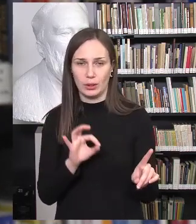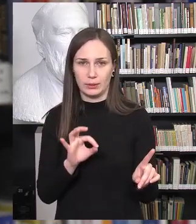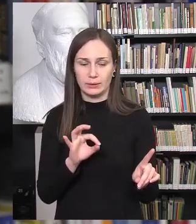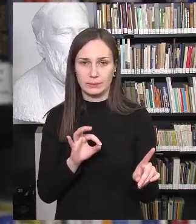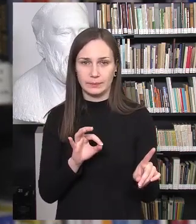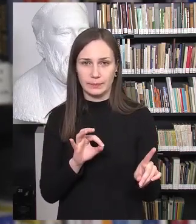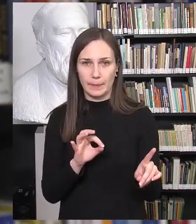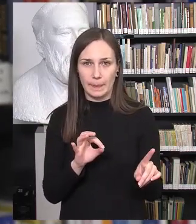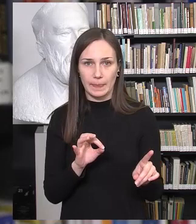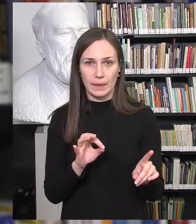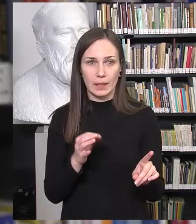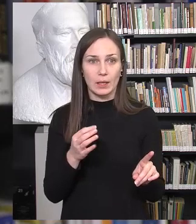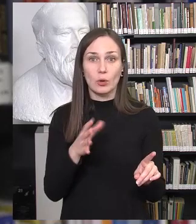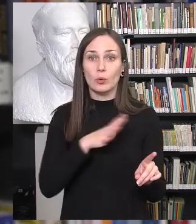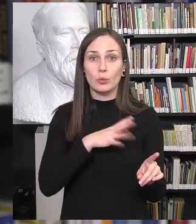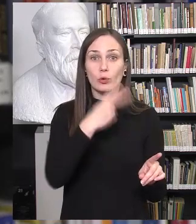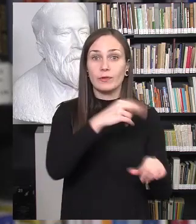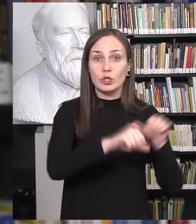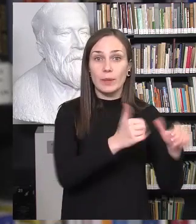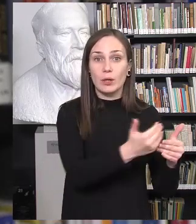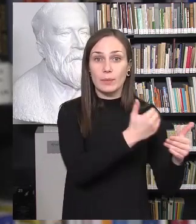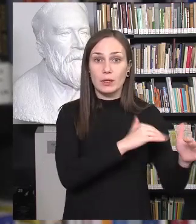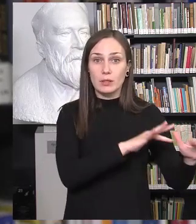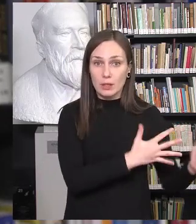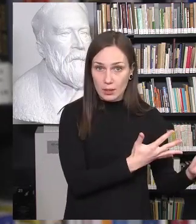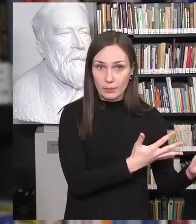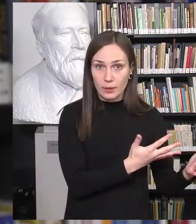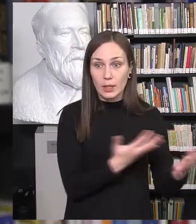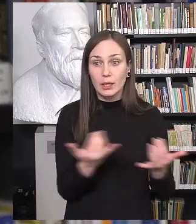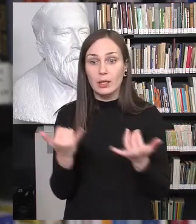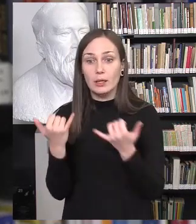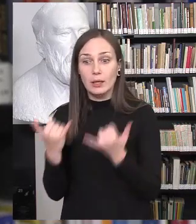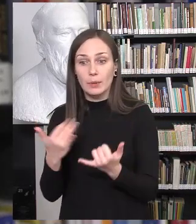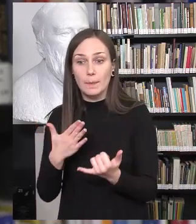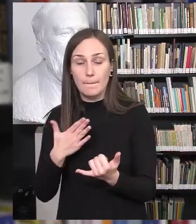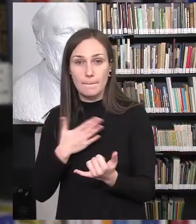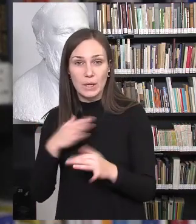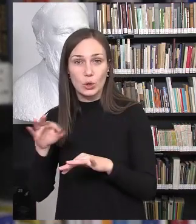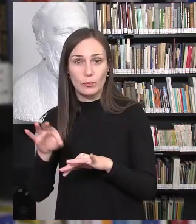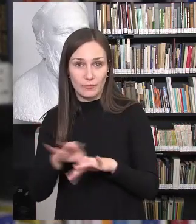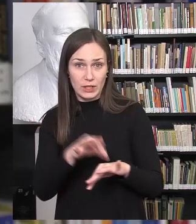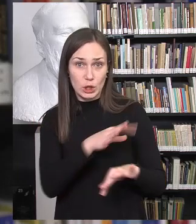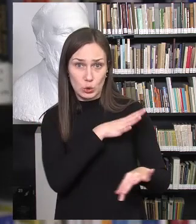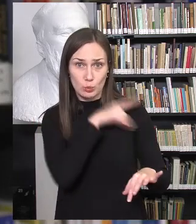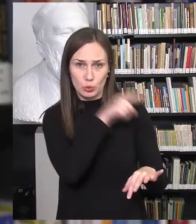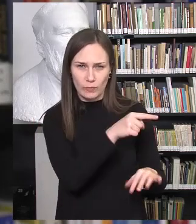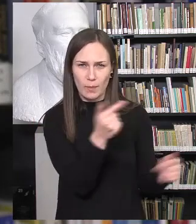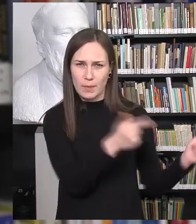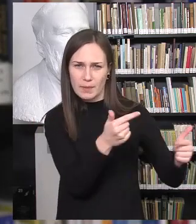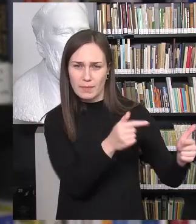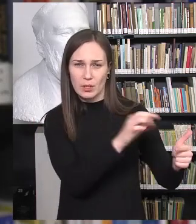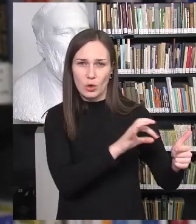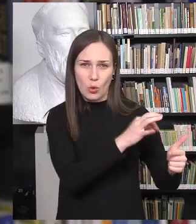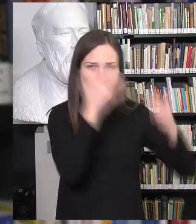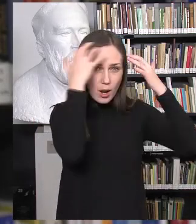tai taip kaip buvo prieš 20 metų ir kada dabartinis mano vyras gaudavo tam tikrų replikų dėl savo